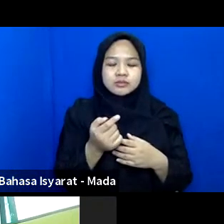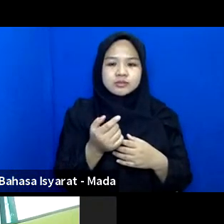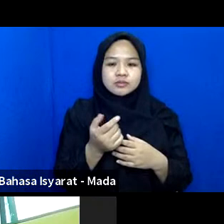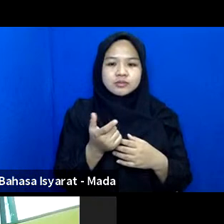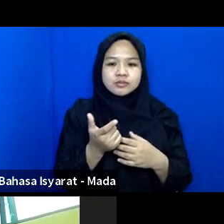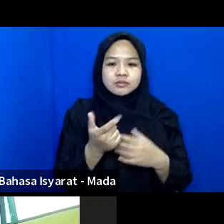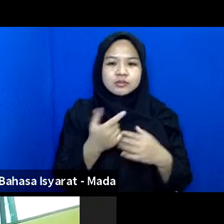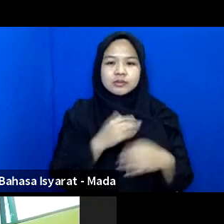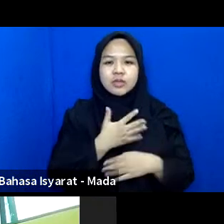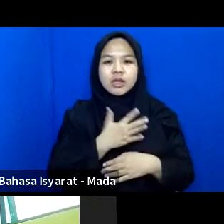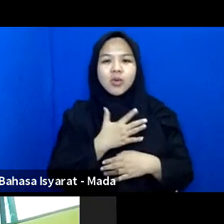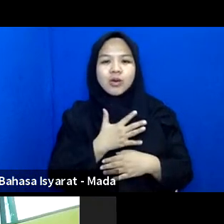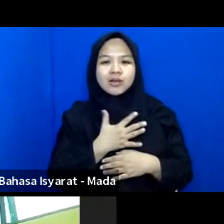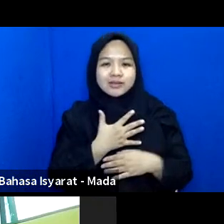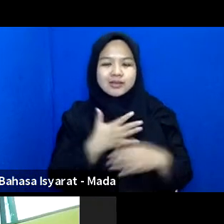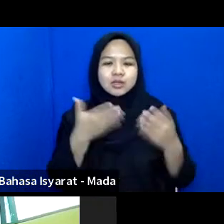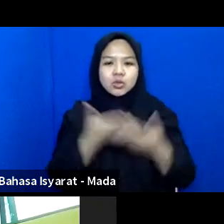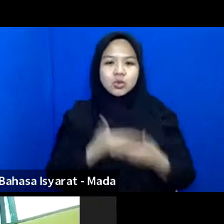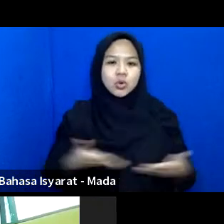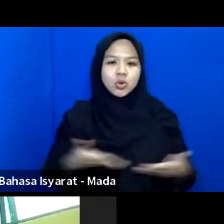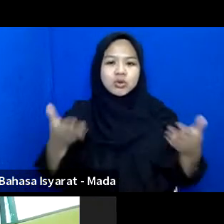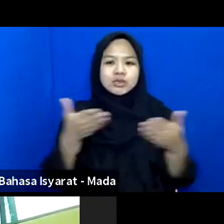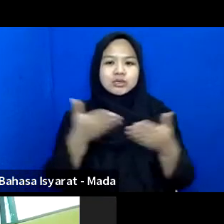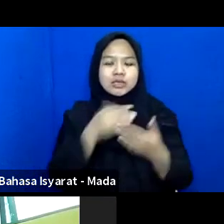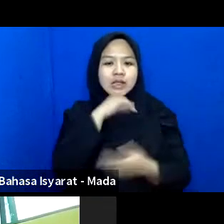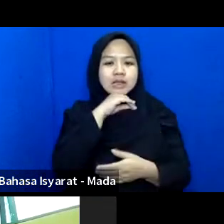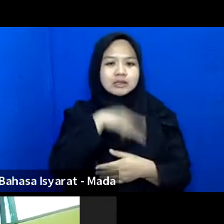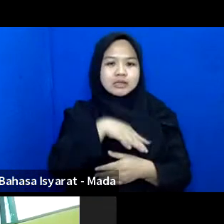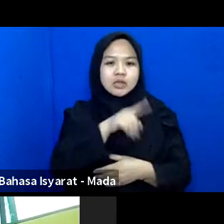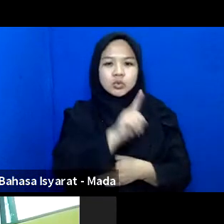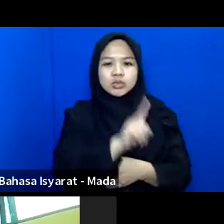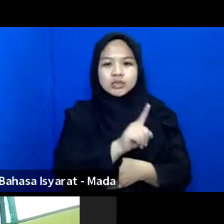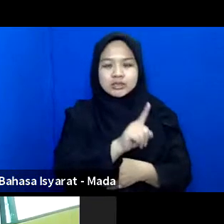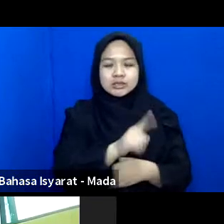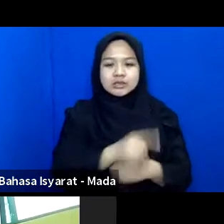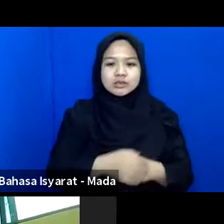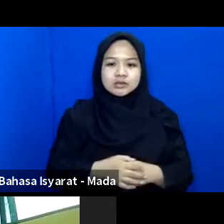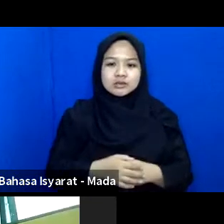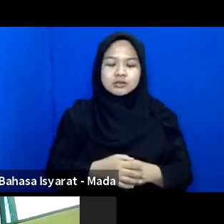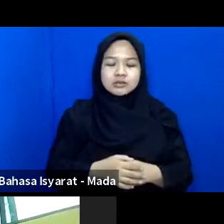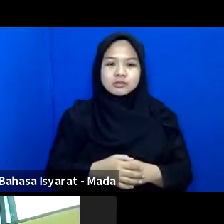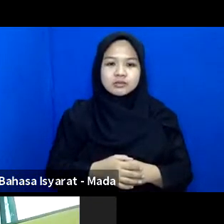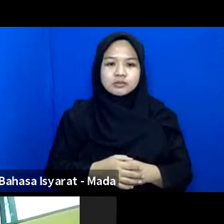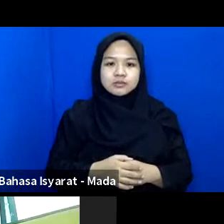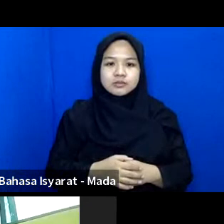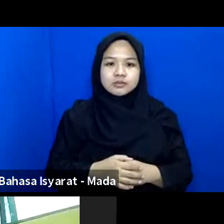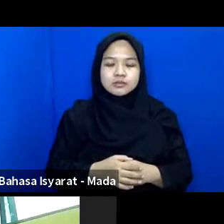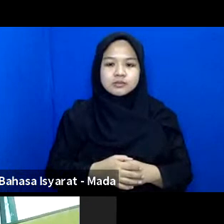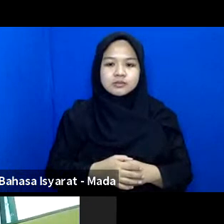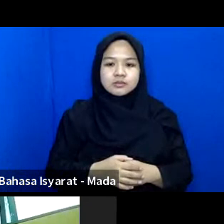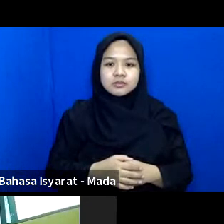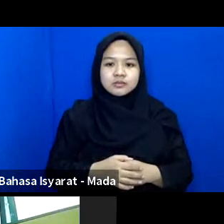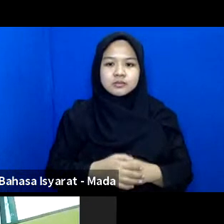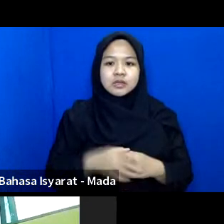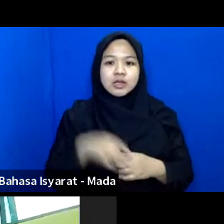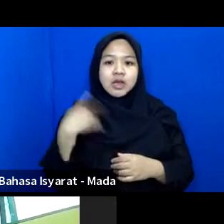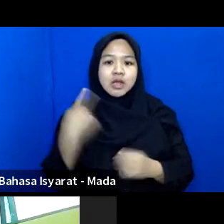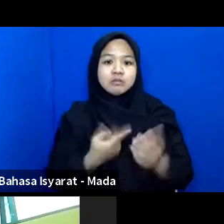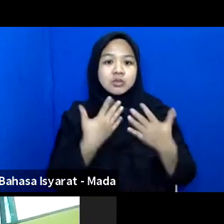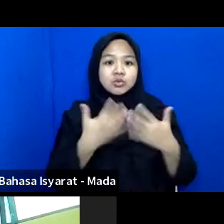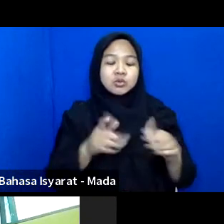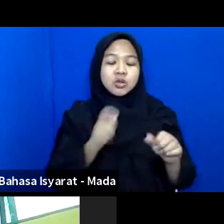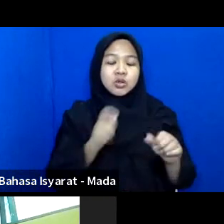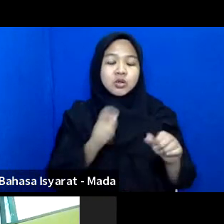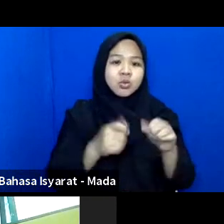Mengkawatirkan Kondisi Lansia Itu Sendiri Kemudian Apa Yang Sudah Kami Perbuat